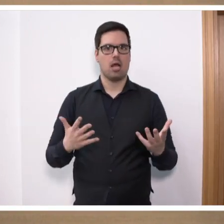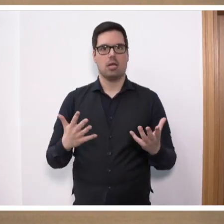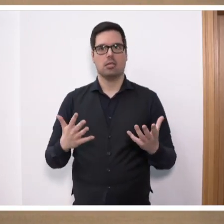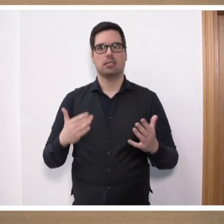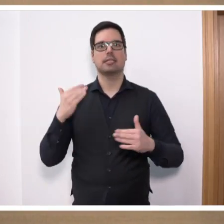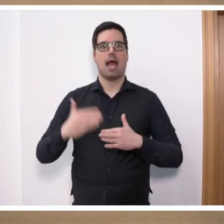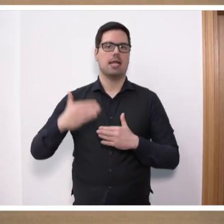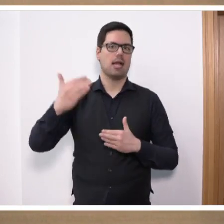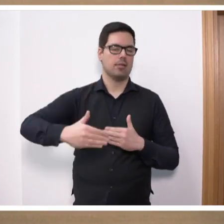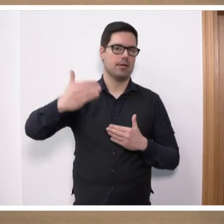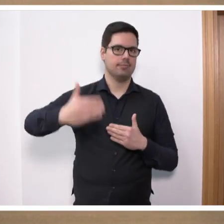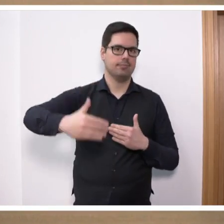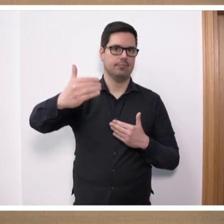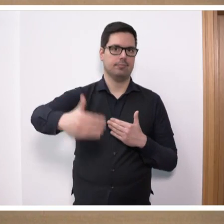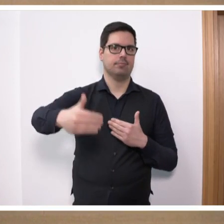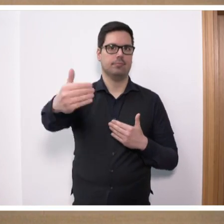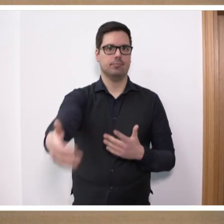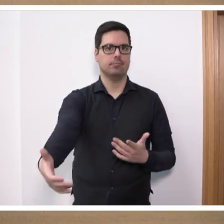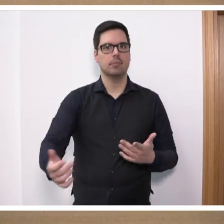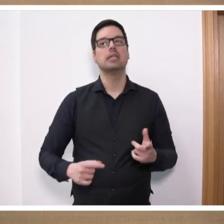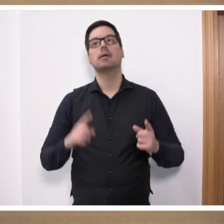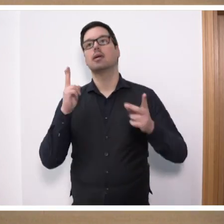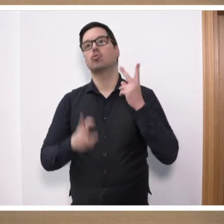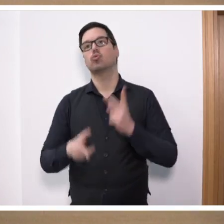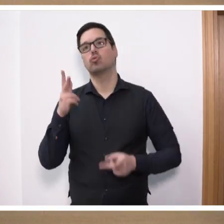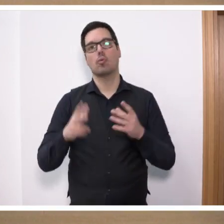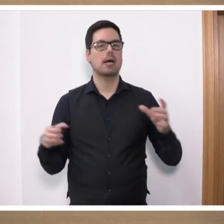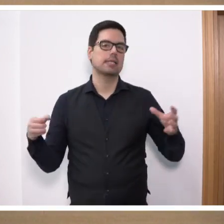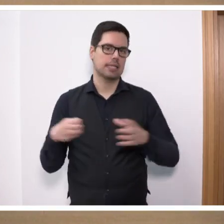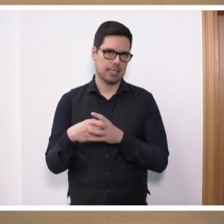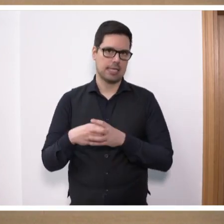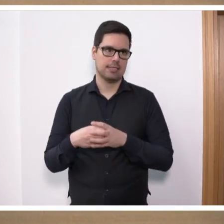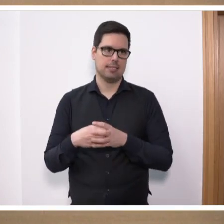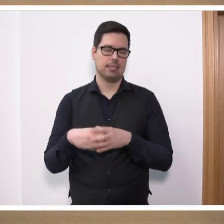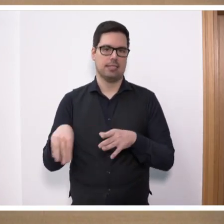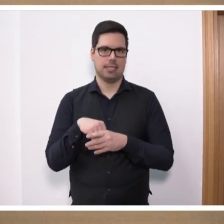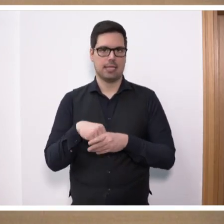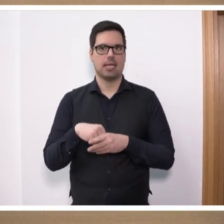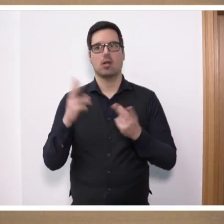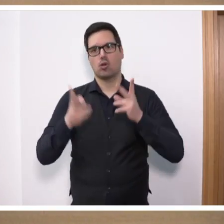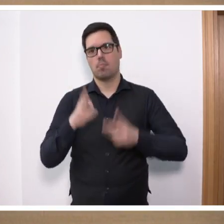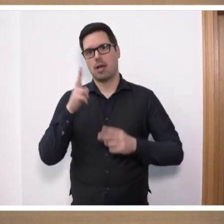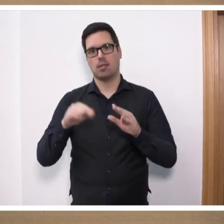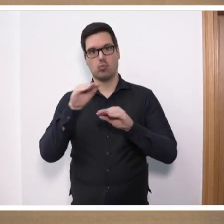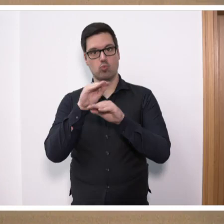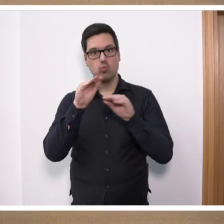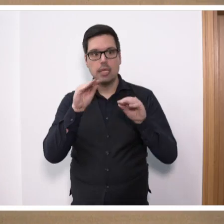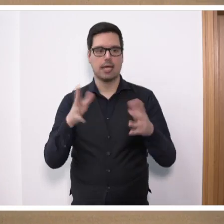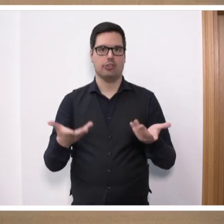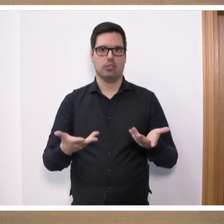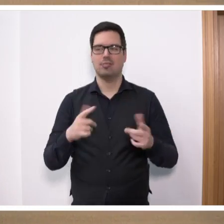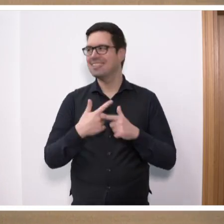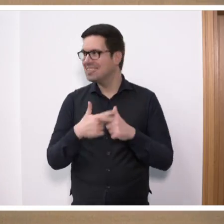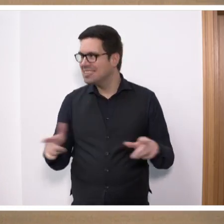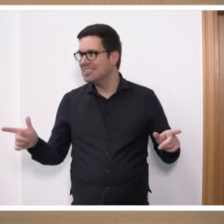sondern nacheinander, sodass die also immer in die normalen Klassen integriert wurden und am normalen Unterricht teilgenommen haben. Und es hat nie